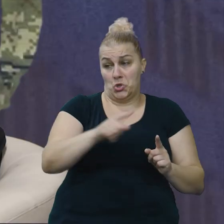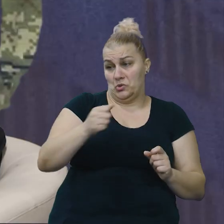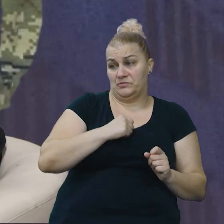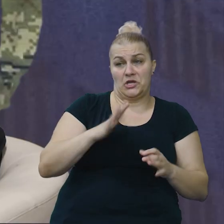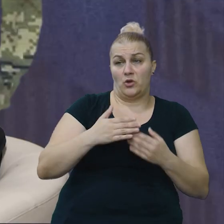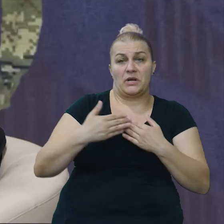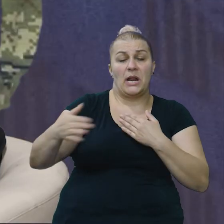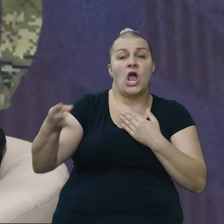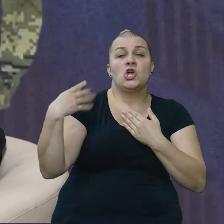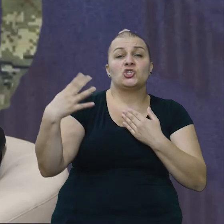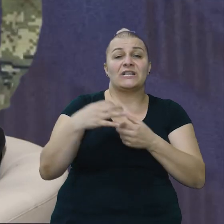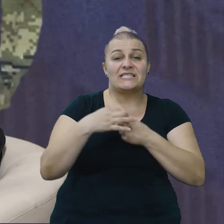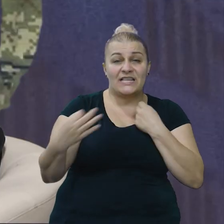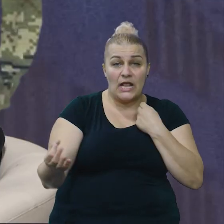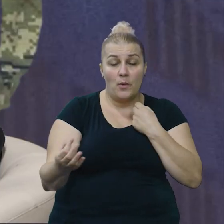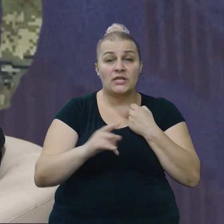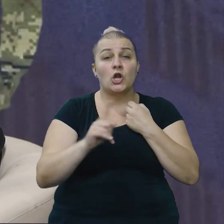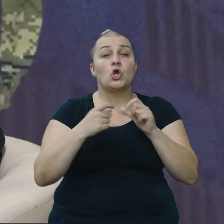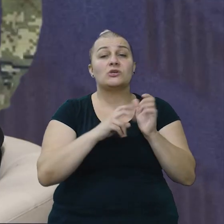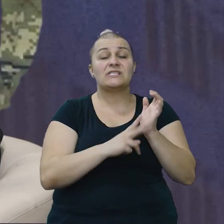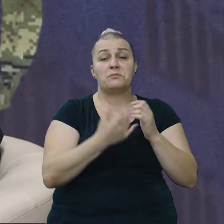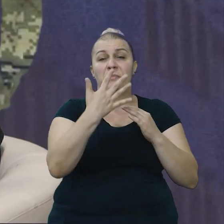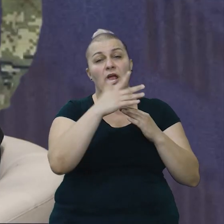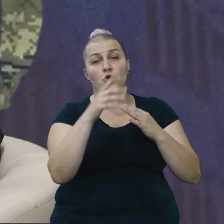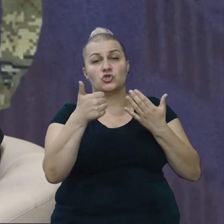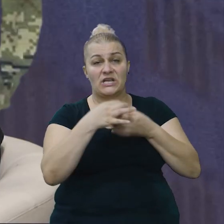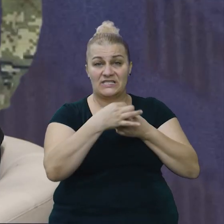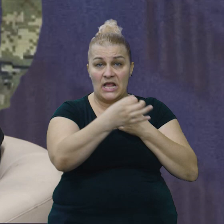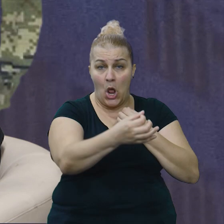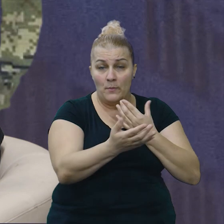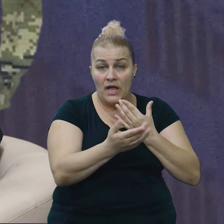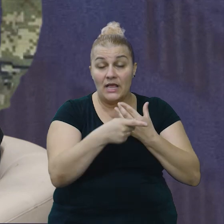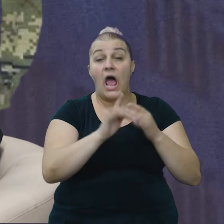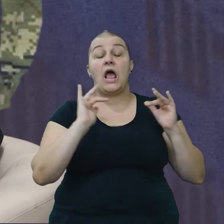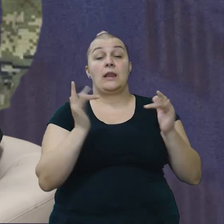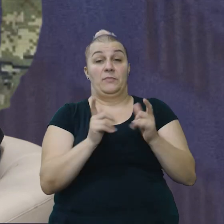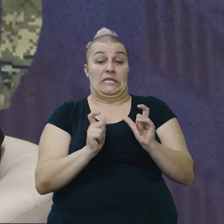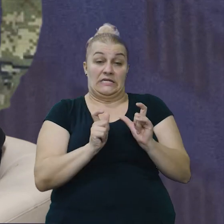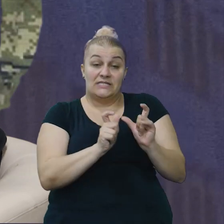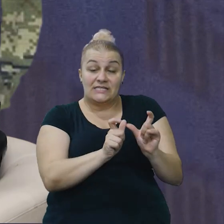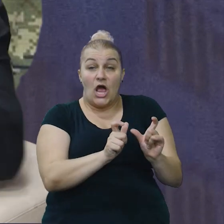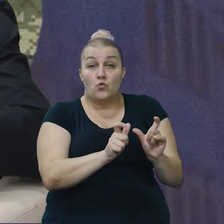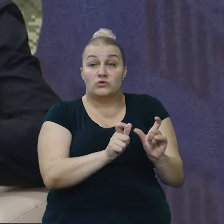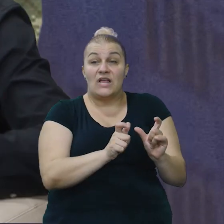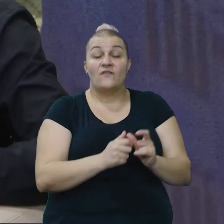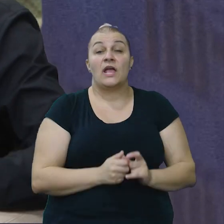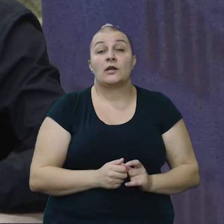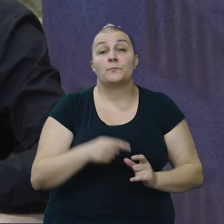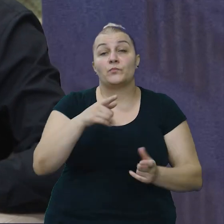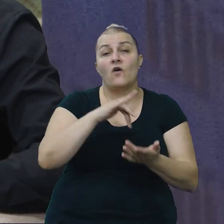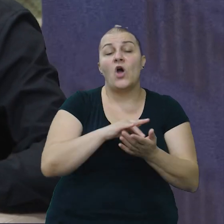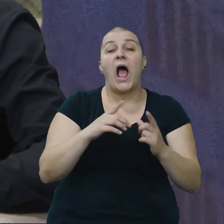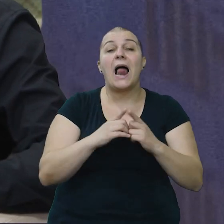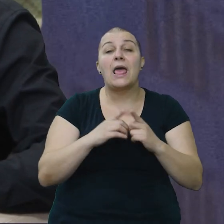km brisanog prostora, do Sinja 5-6 km. Neprijatelje je zaustavljeno, koliko se ga moglo u tom triku zaustaviti, na